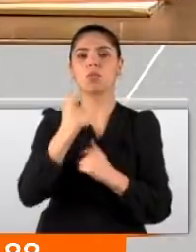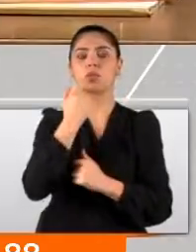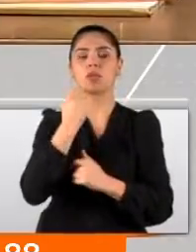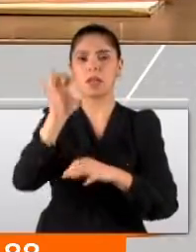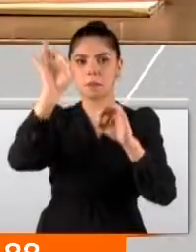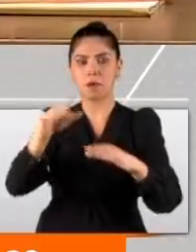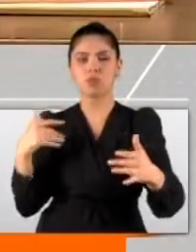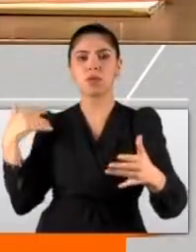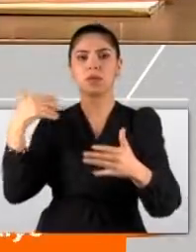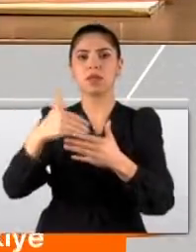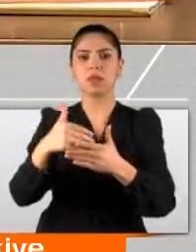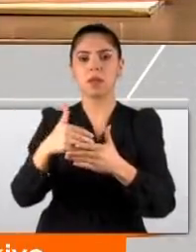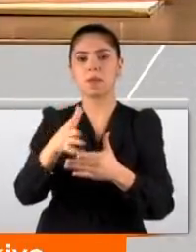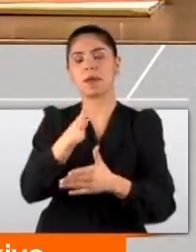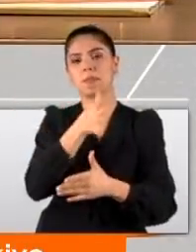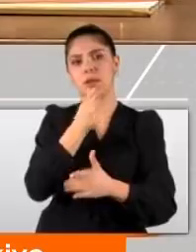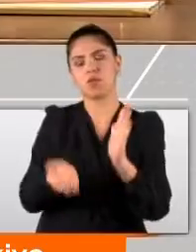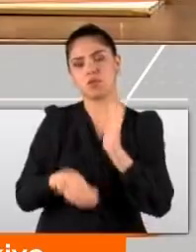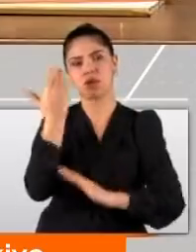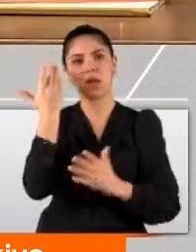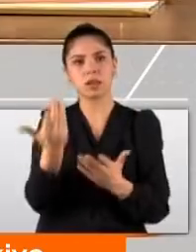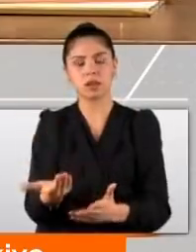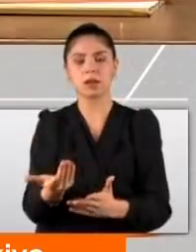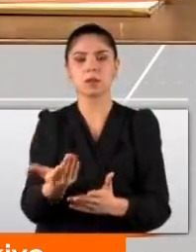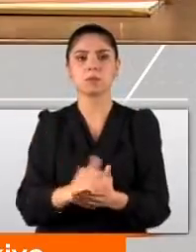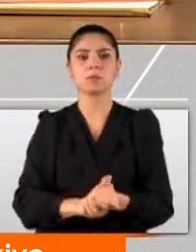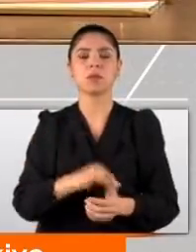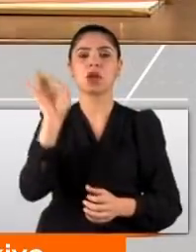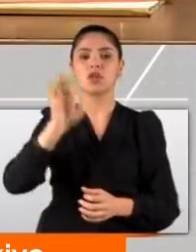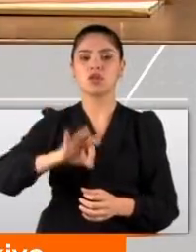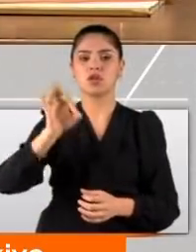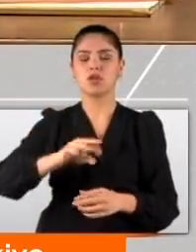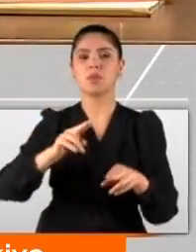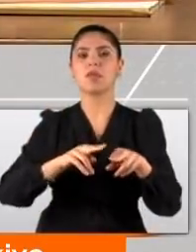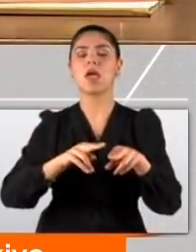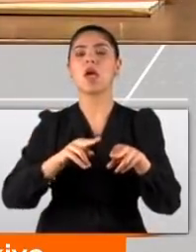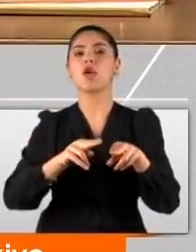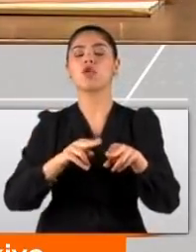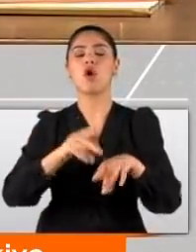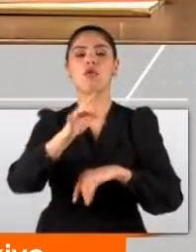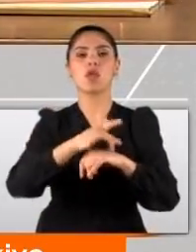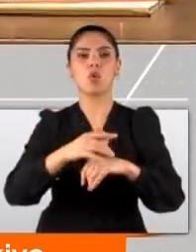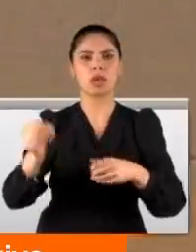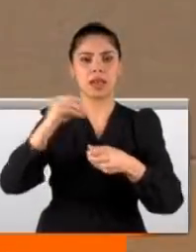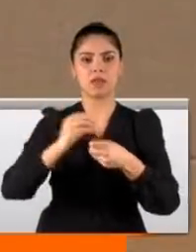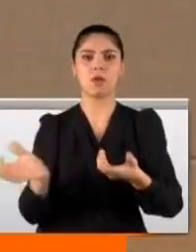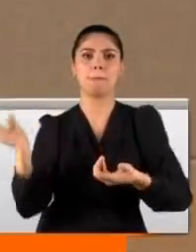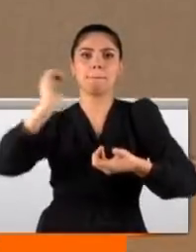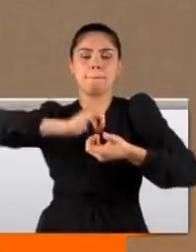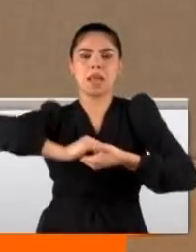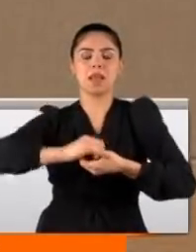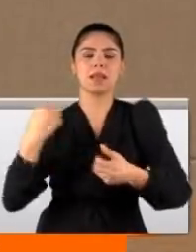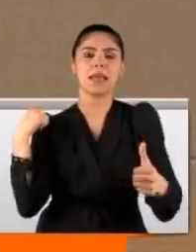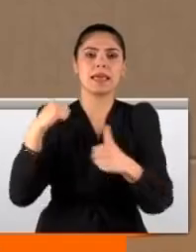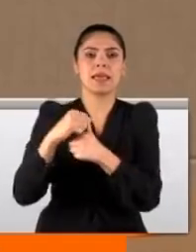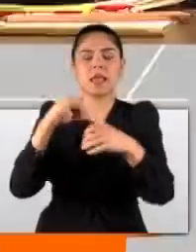biliyorsunuz kaldırıldı. Ve şu anda körfez ülkeleri arasında da bir birliktelik yeniden